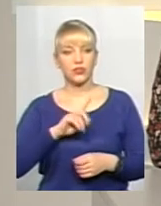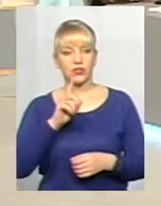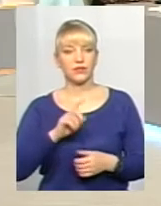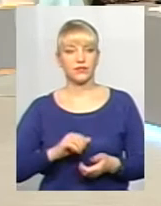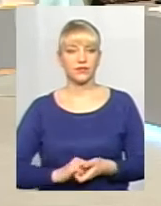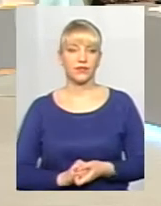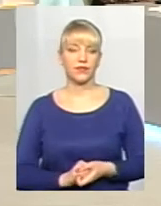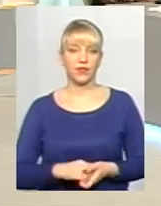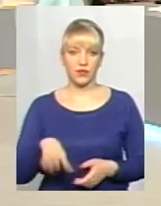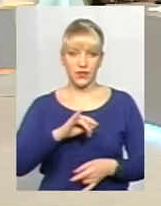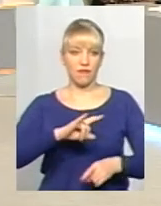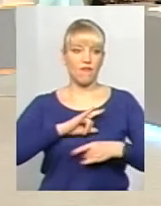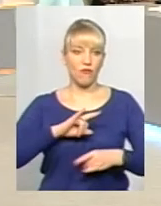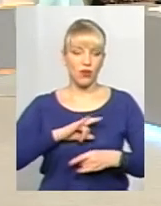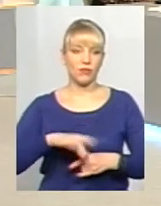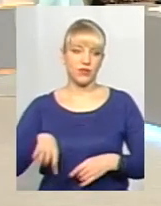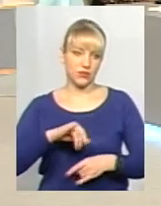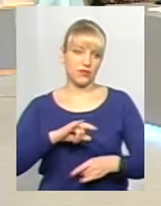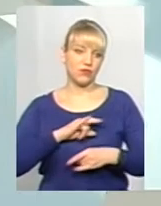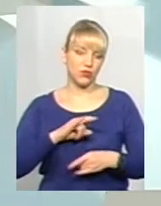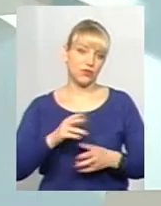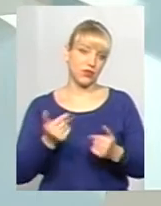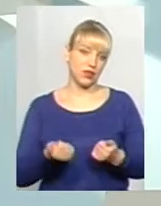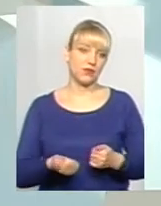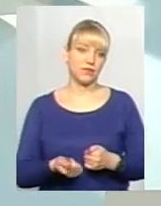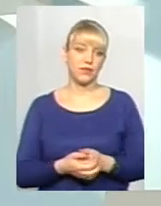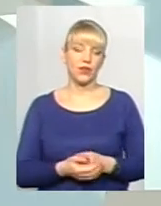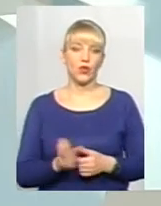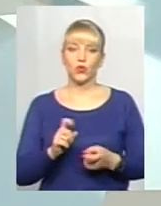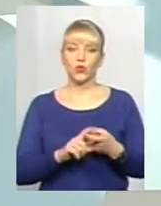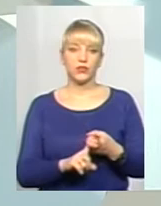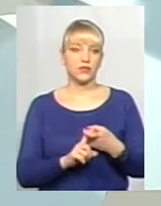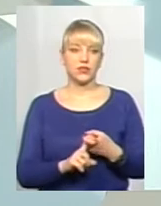Всі в формі? Всі в формі, так. Ну, зв'язки.